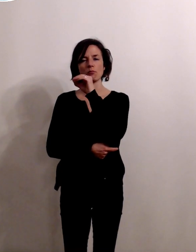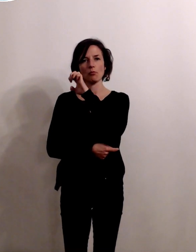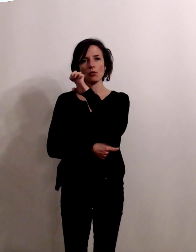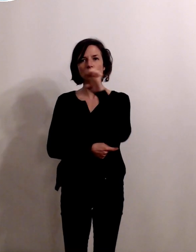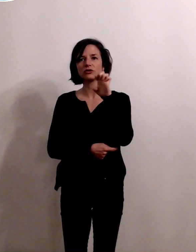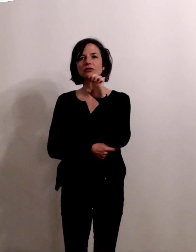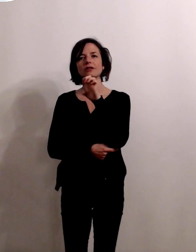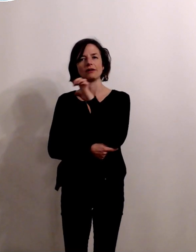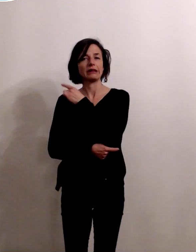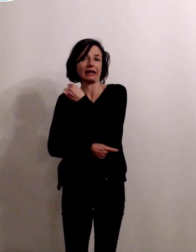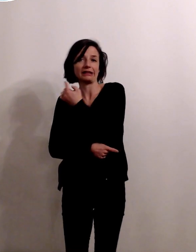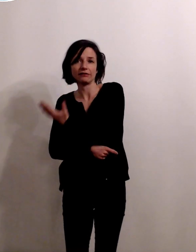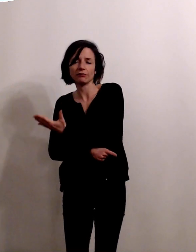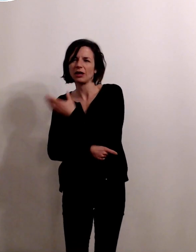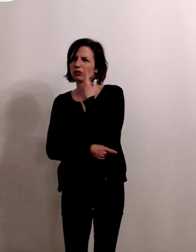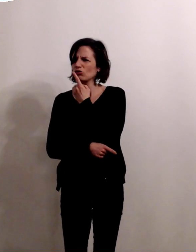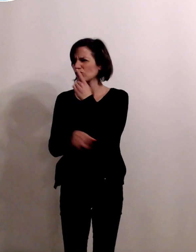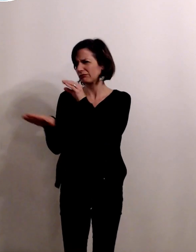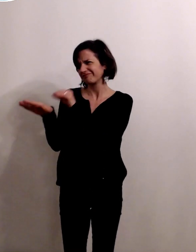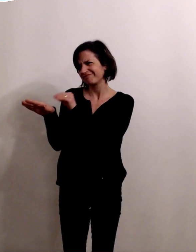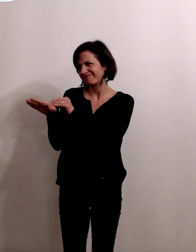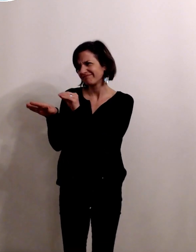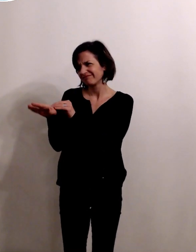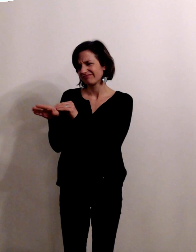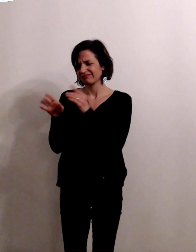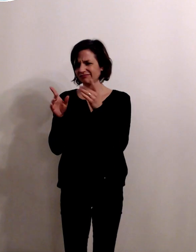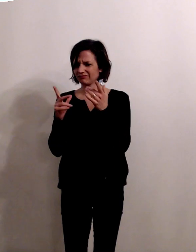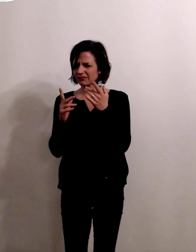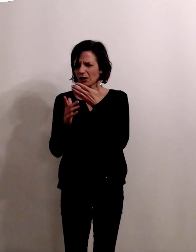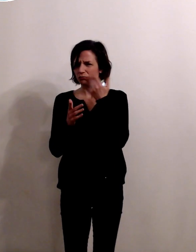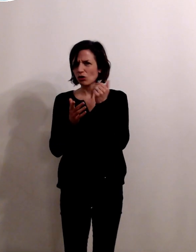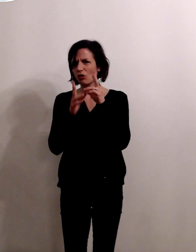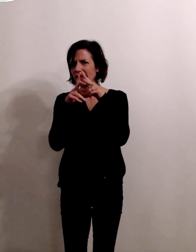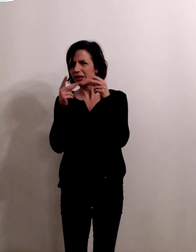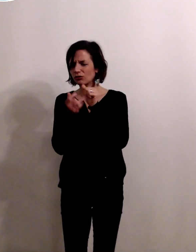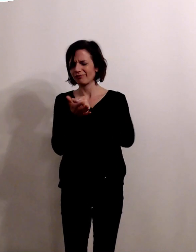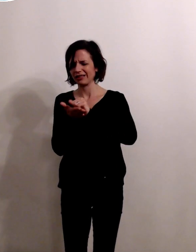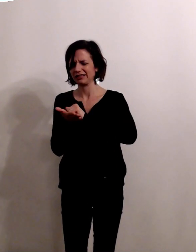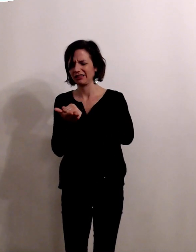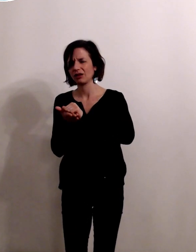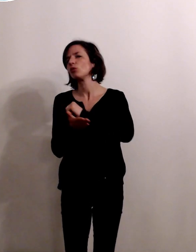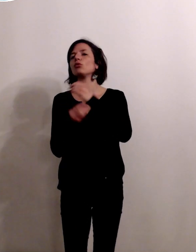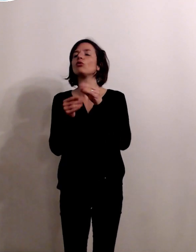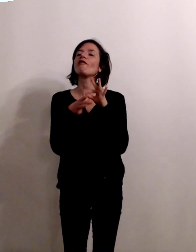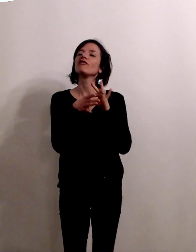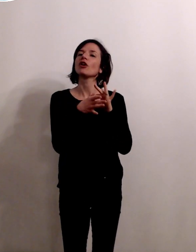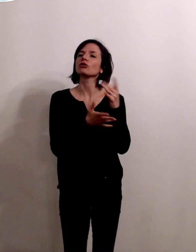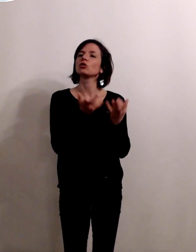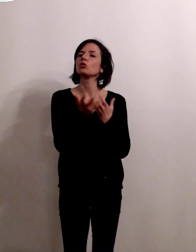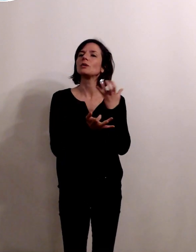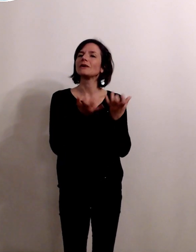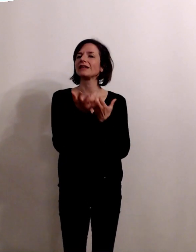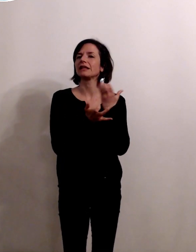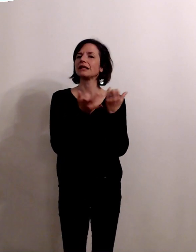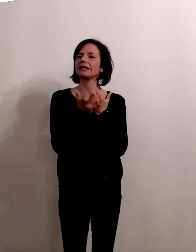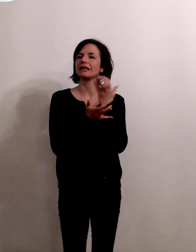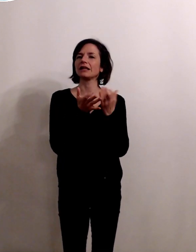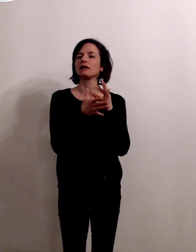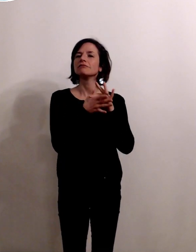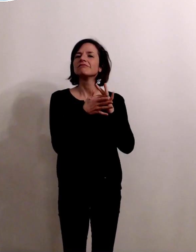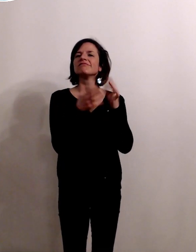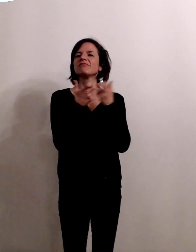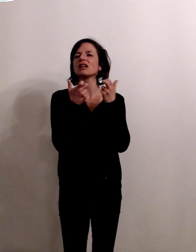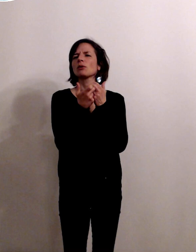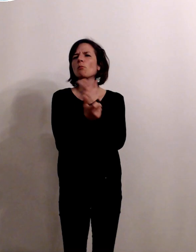nettoyage de cuire la viande aussi souvent c'est aussi en particulier certaines viandes comme le